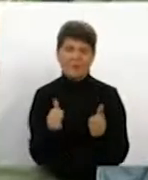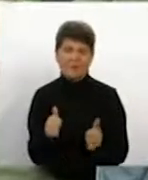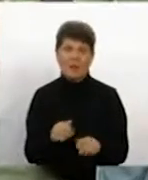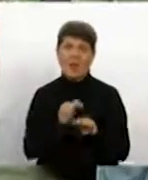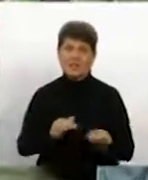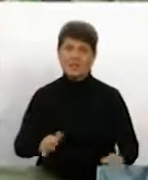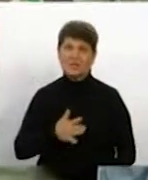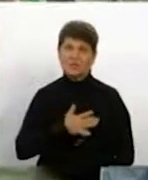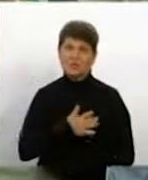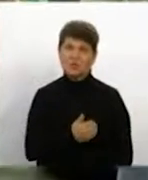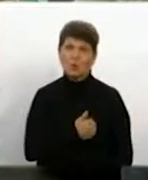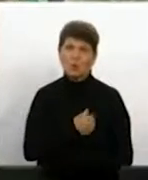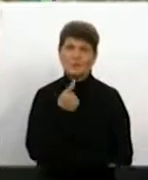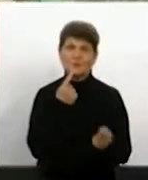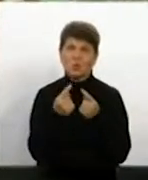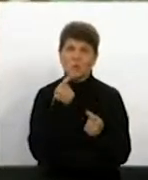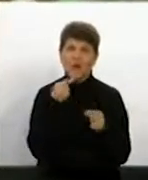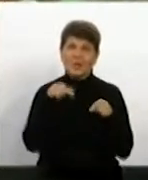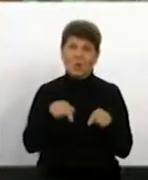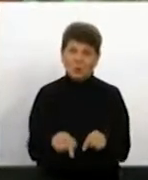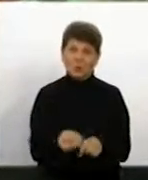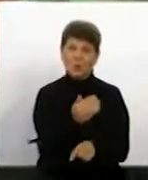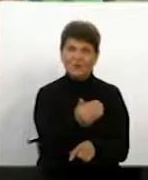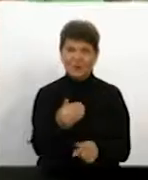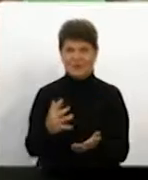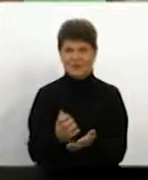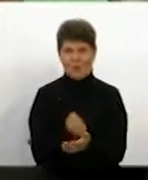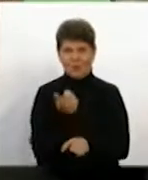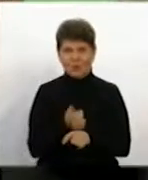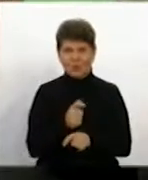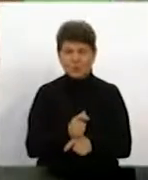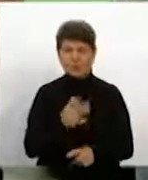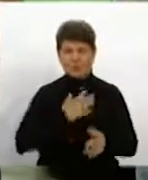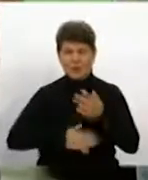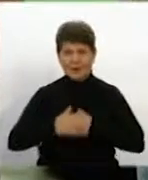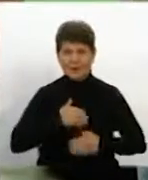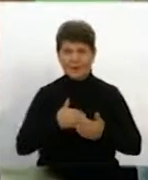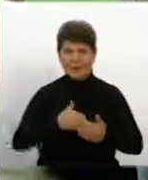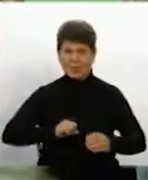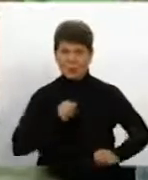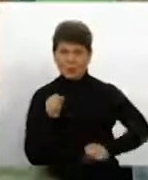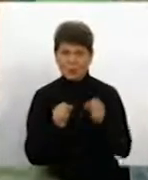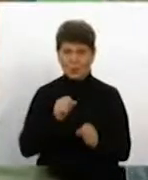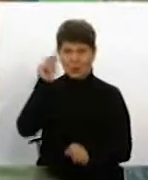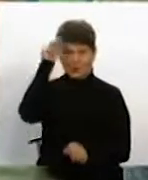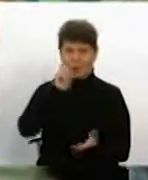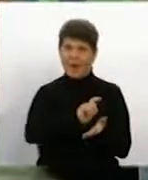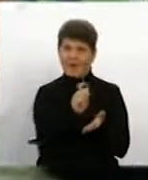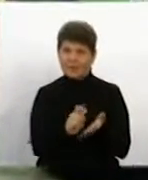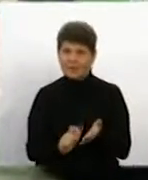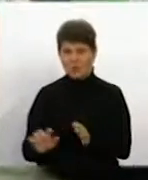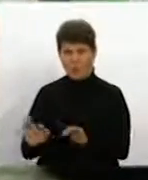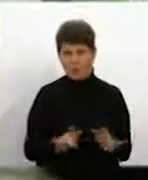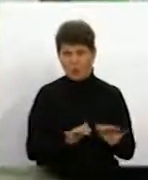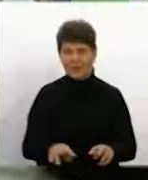І вони це спілкування тут знаходять. І вони дуже цього раді. Вони один від одного вчаться в тих самих віршиків, рухів,